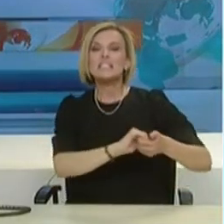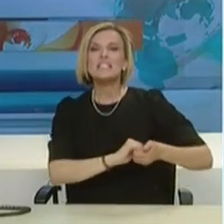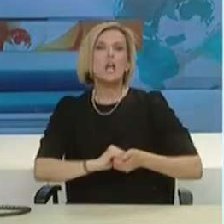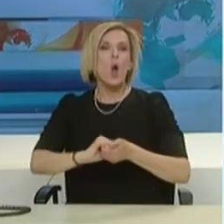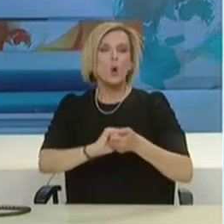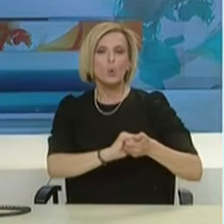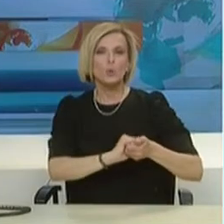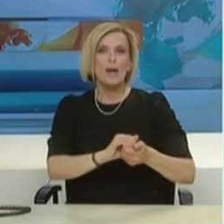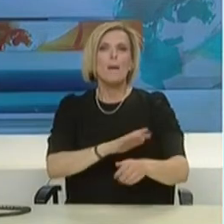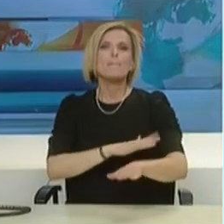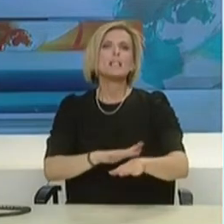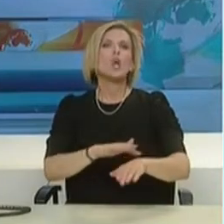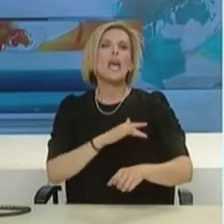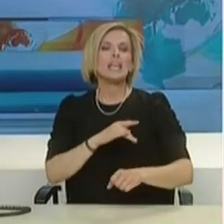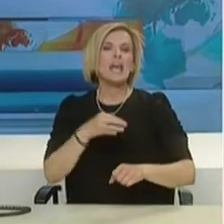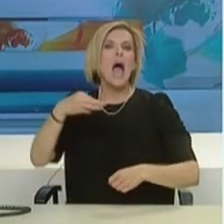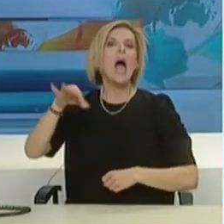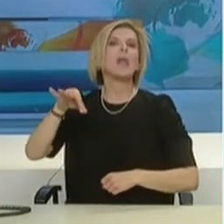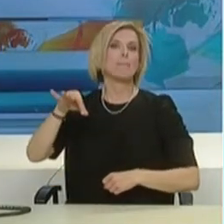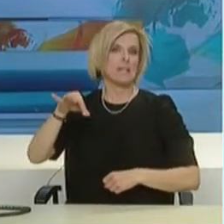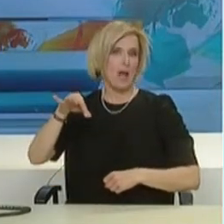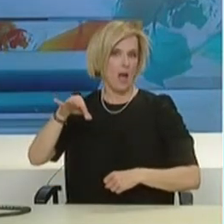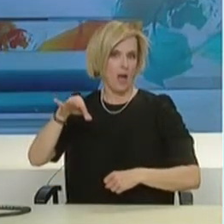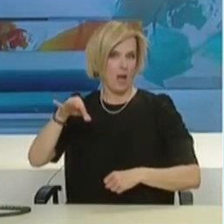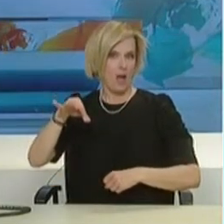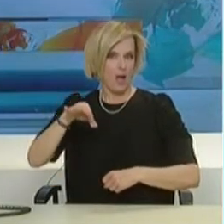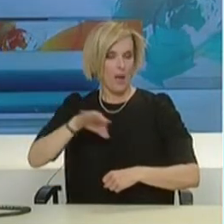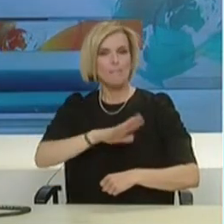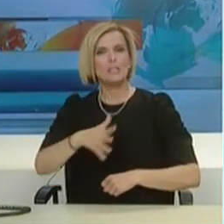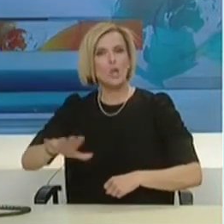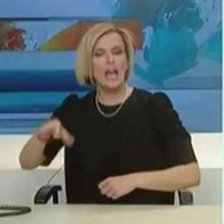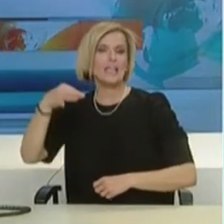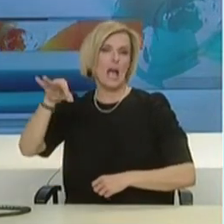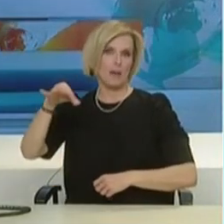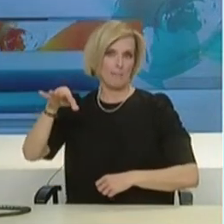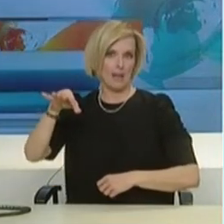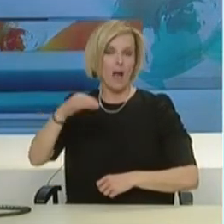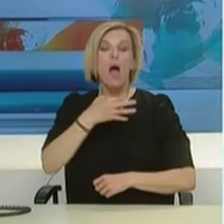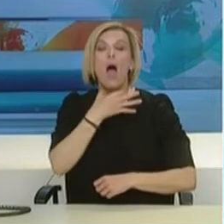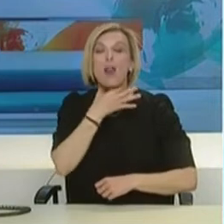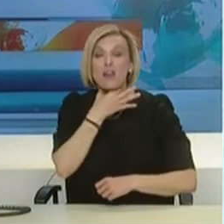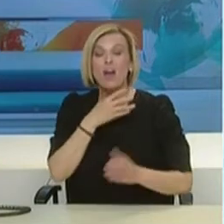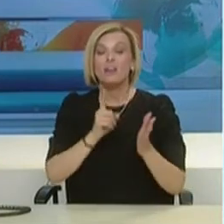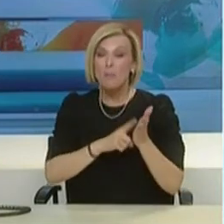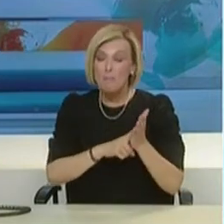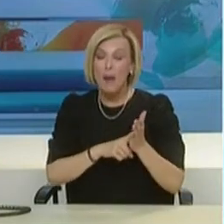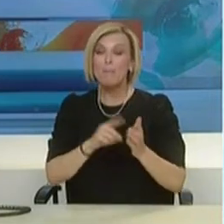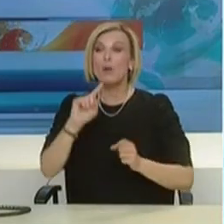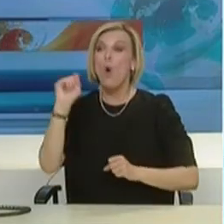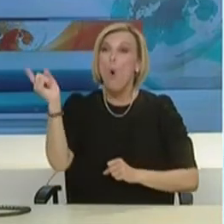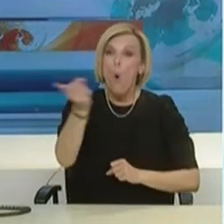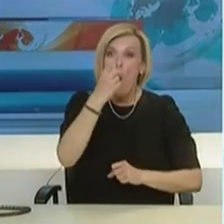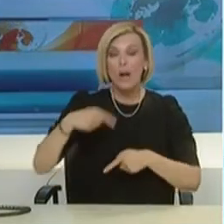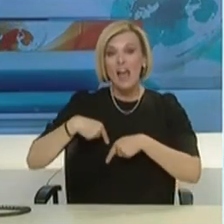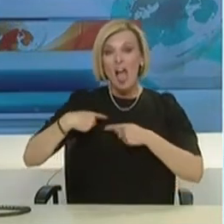μεσογειακή αναιμία, την ασφάλεια του αίματος και την απόλυτη ανάγκη για συνέχιση της αιμοδοσίας, ώστε να